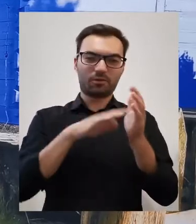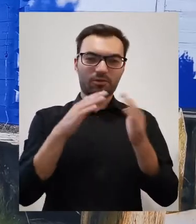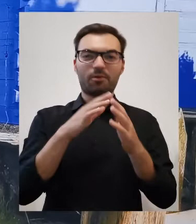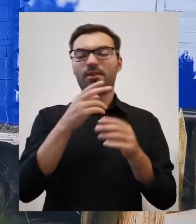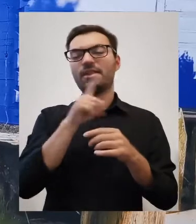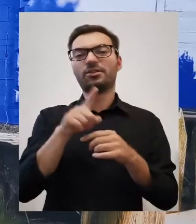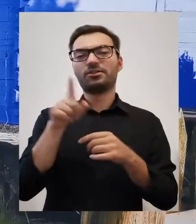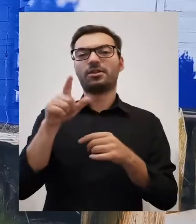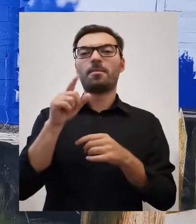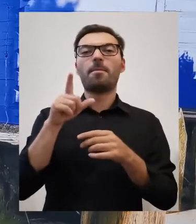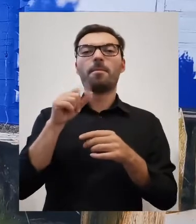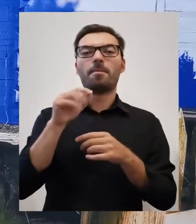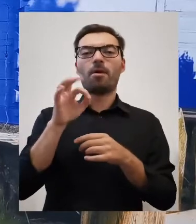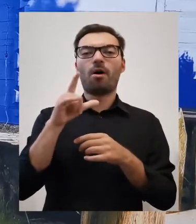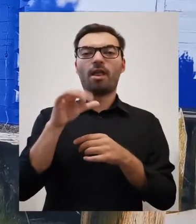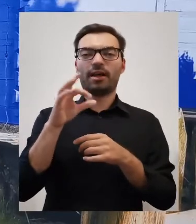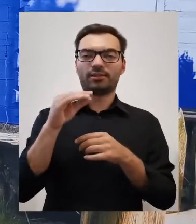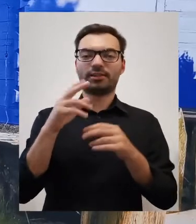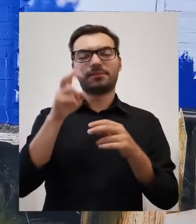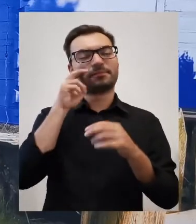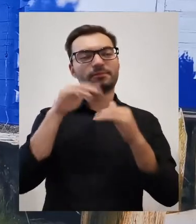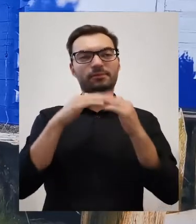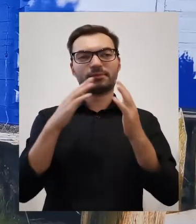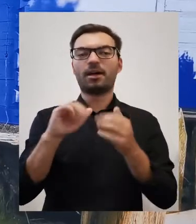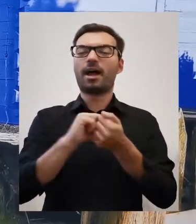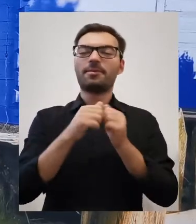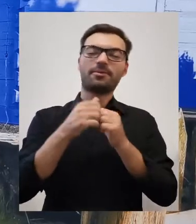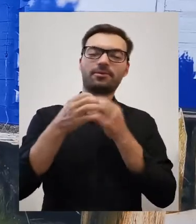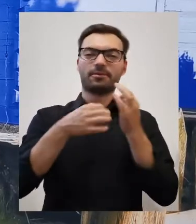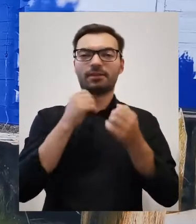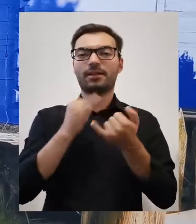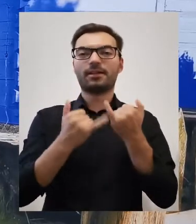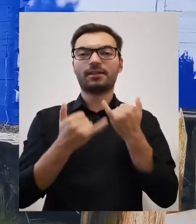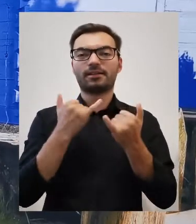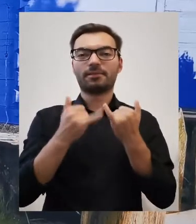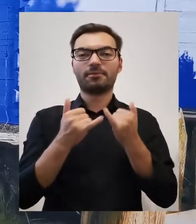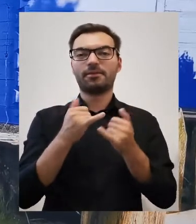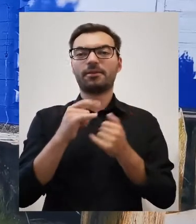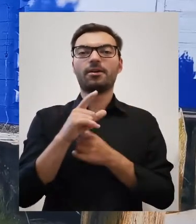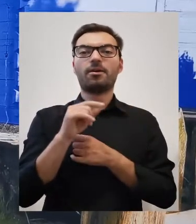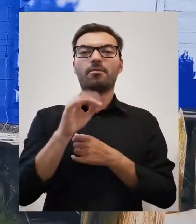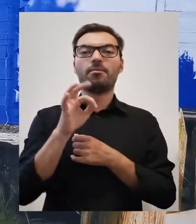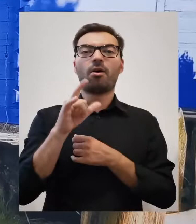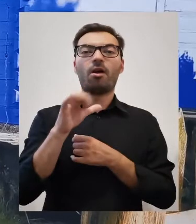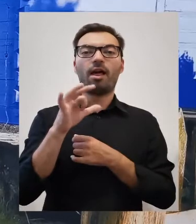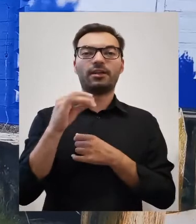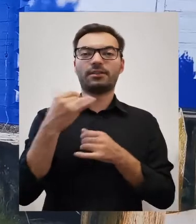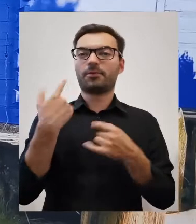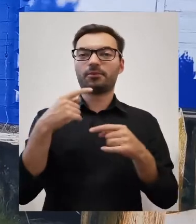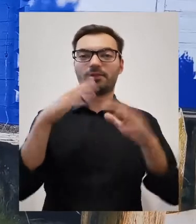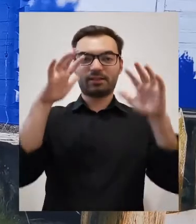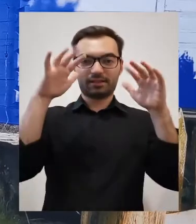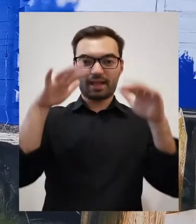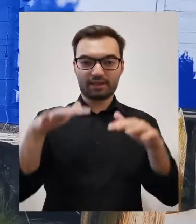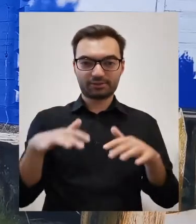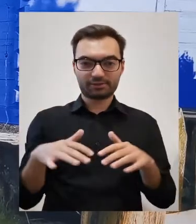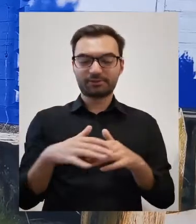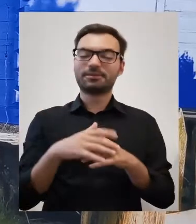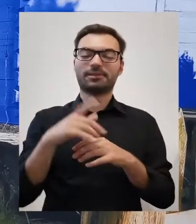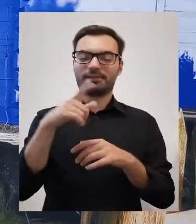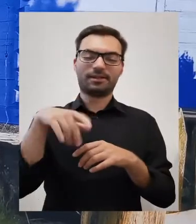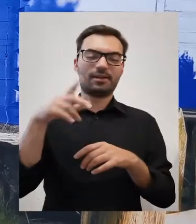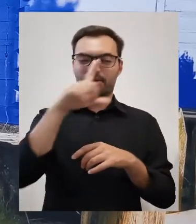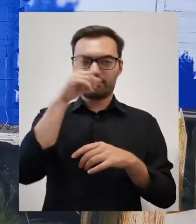Izbie. Albo podśpiewali sobie złośliwie. Oj, gdyby na Polesiu dysce nie padały. Oj, to by